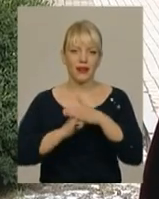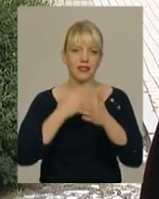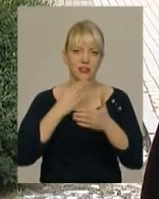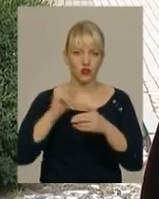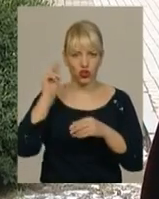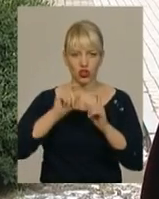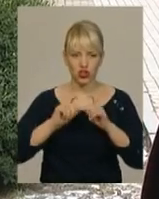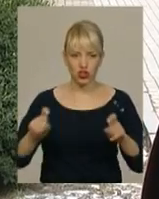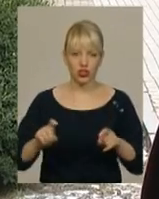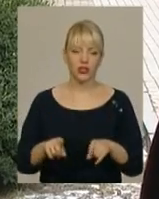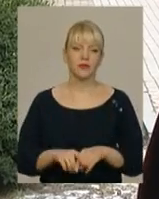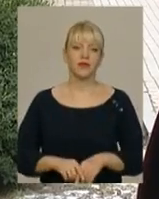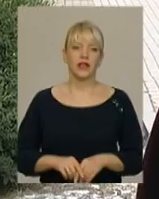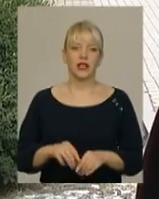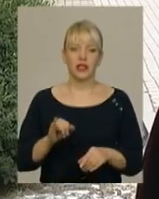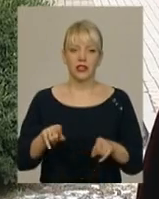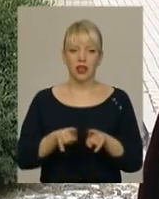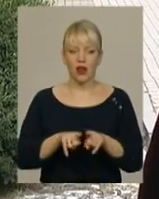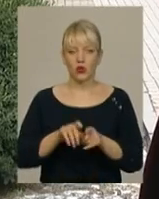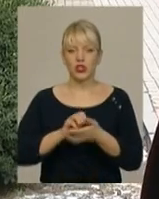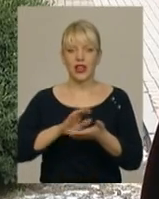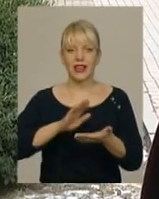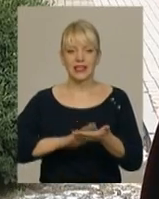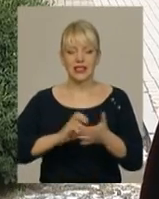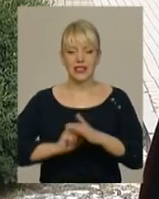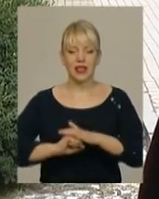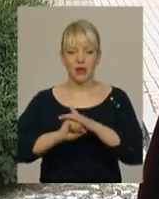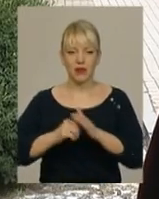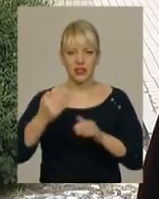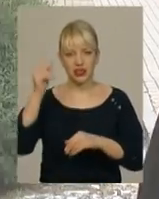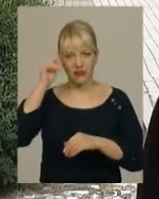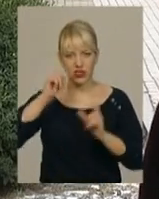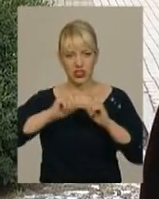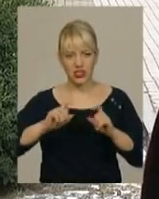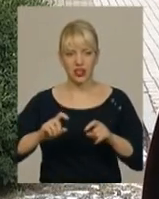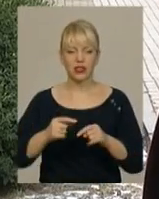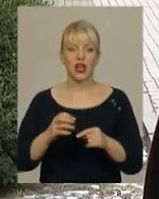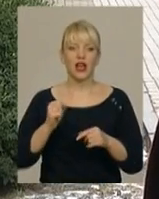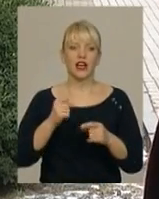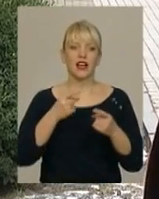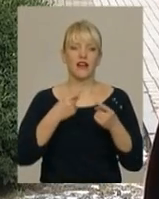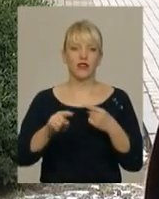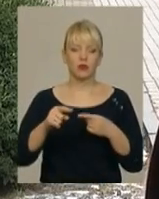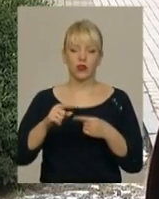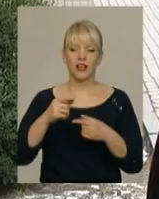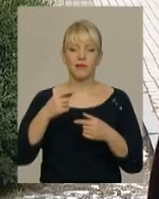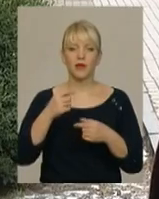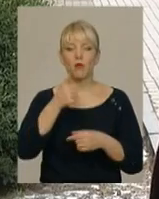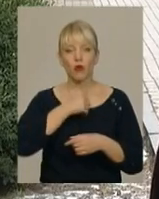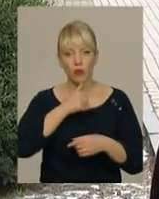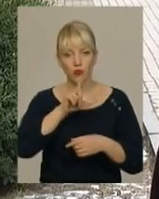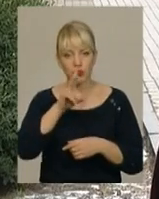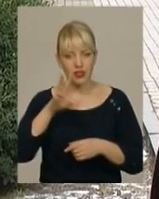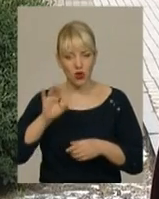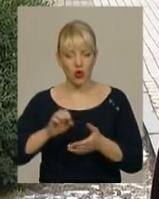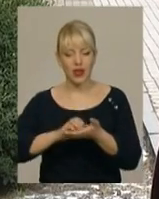випускників ПТНЗ та ВНЗ. Також реєстрація на базі їх навчальних закладів. На відміну від пробного ЗНО, реєстрація на